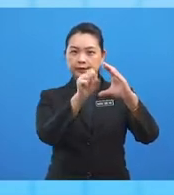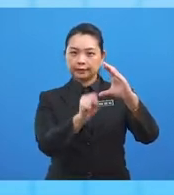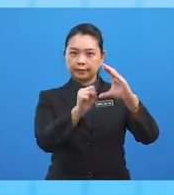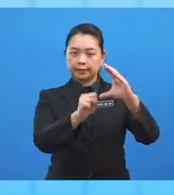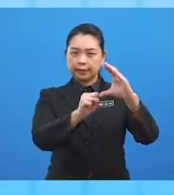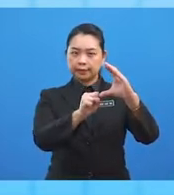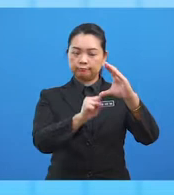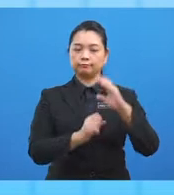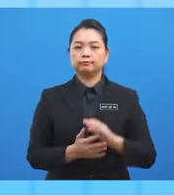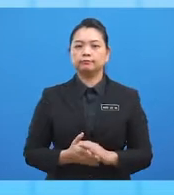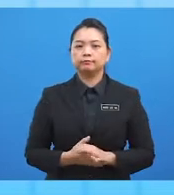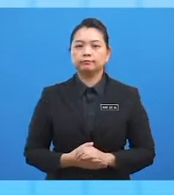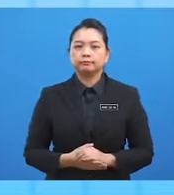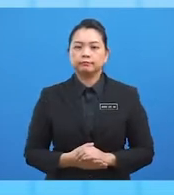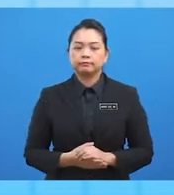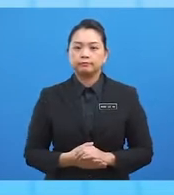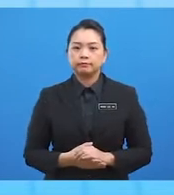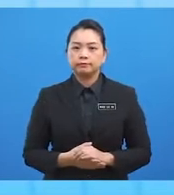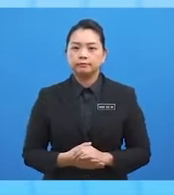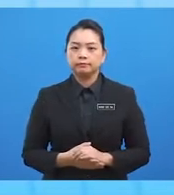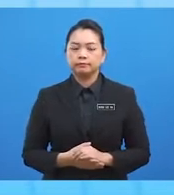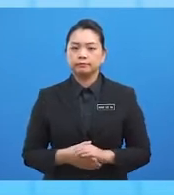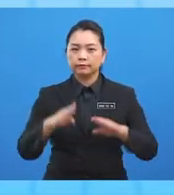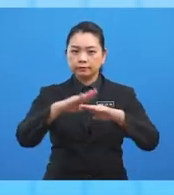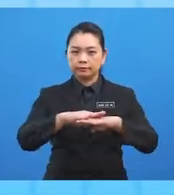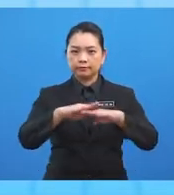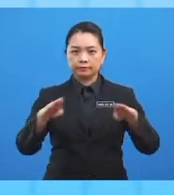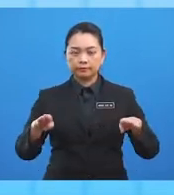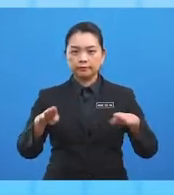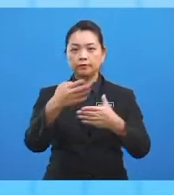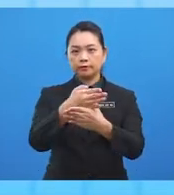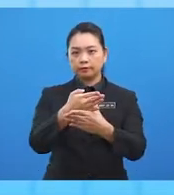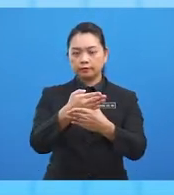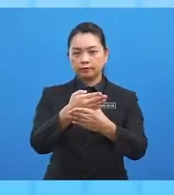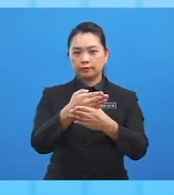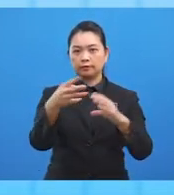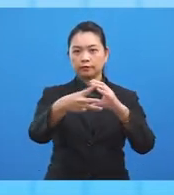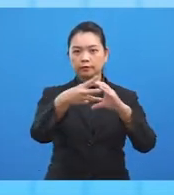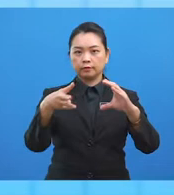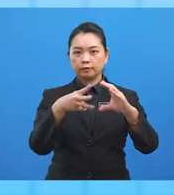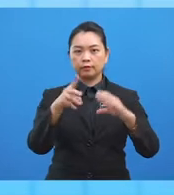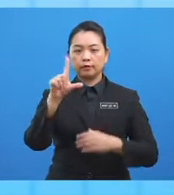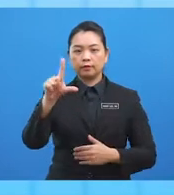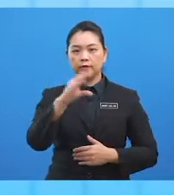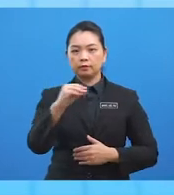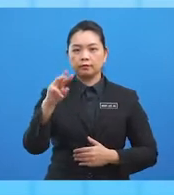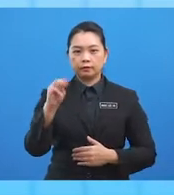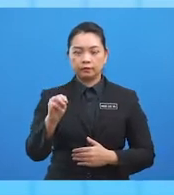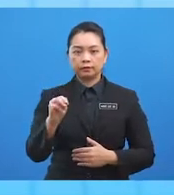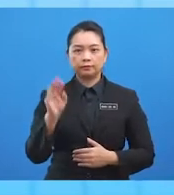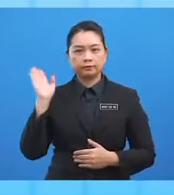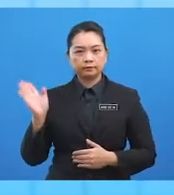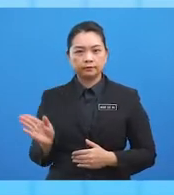selatan khatul istiwa. Oleh itu, beza antara latitude L dan latitude M